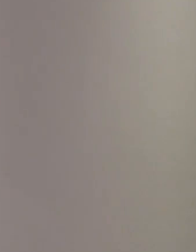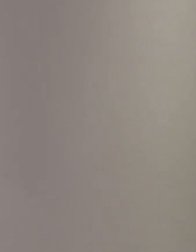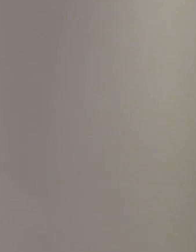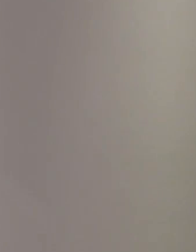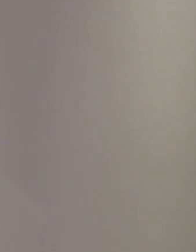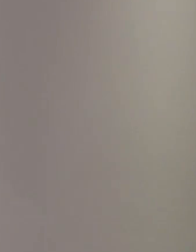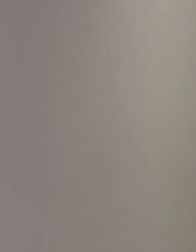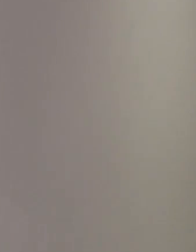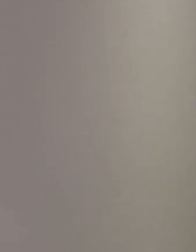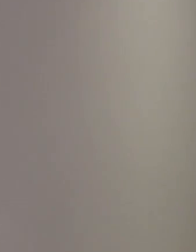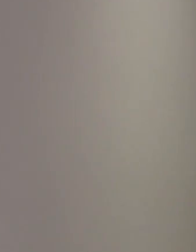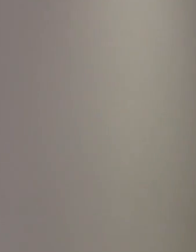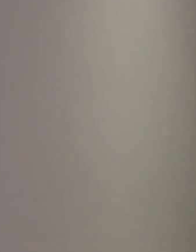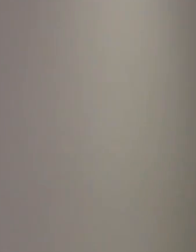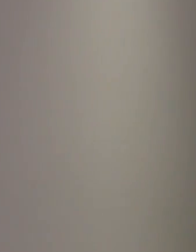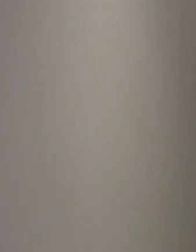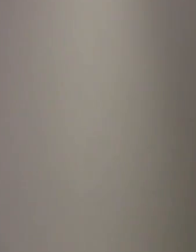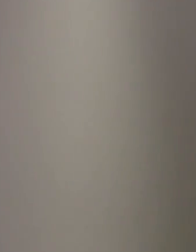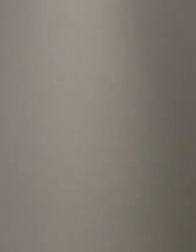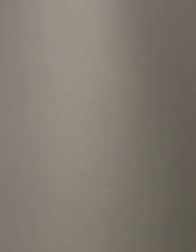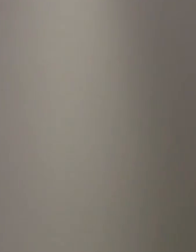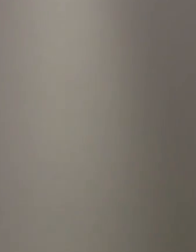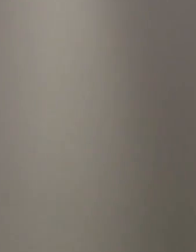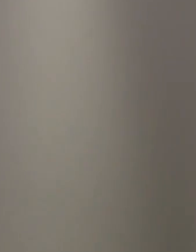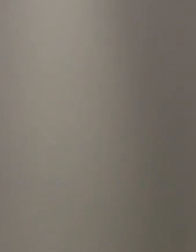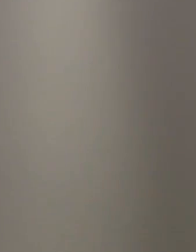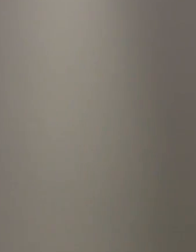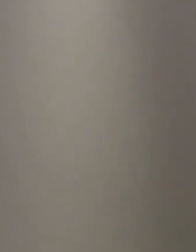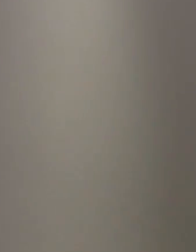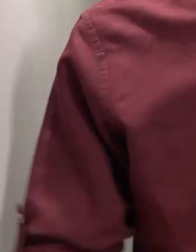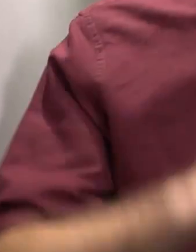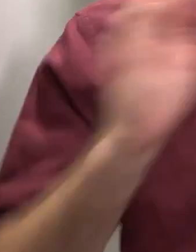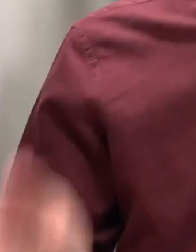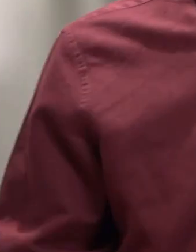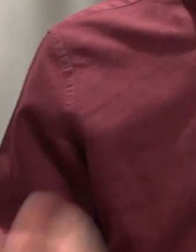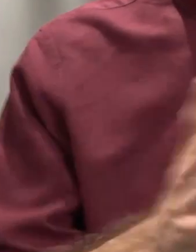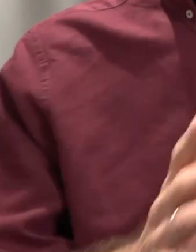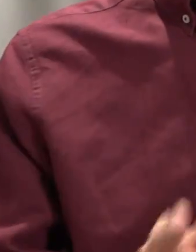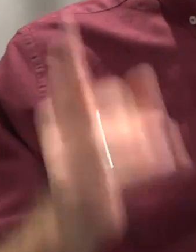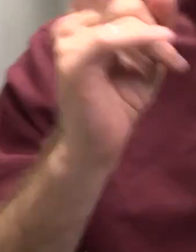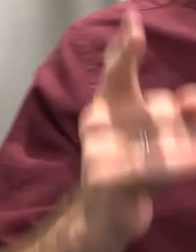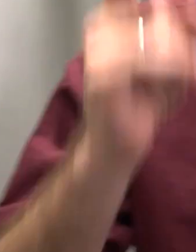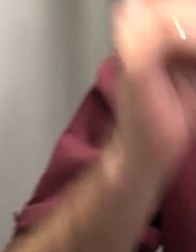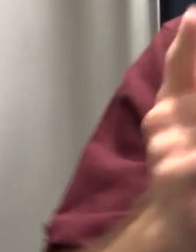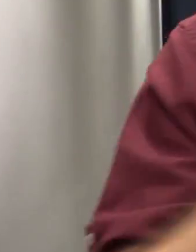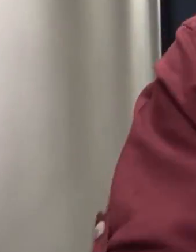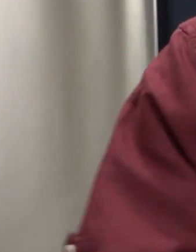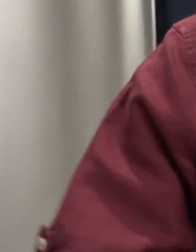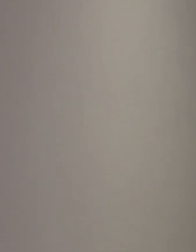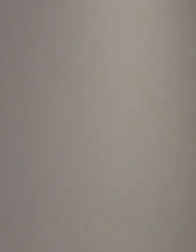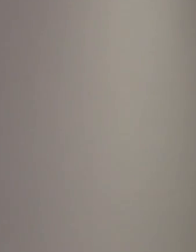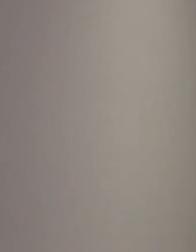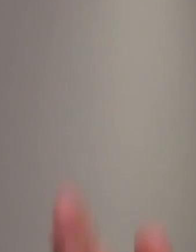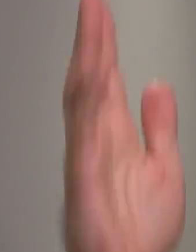קבינט הקורונה דנה היום באיך לפתוח מחדש את יתר החלקים של מערכת החינוך. והם מתווכחים! משרד הבריאות רוצה לפתוח א' ב'